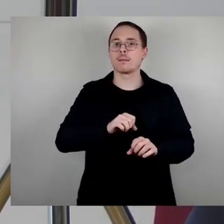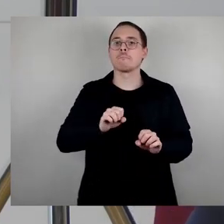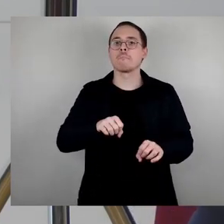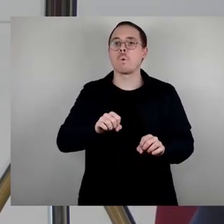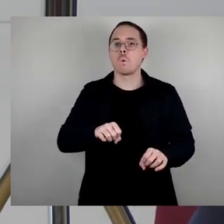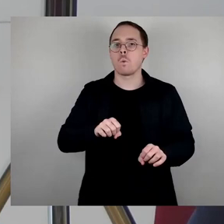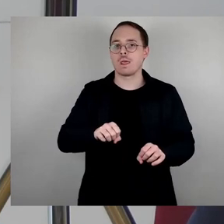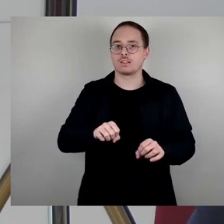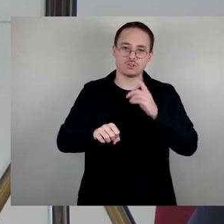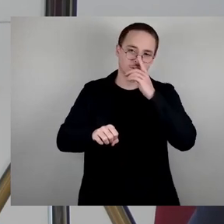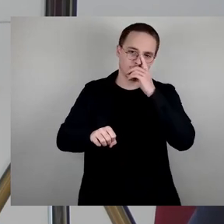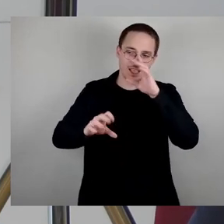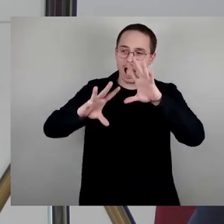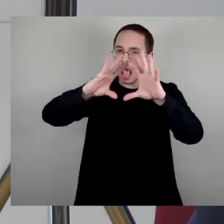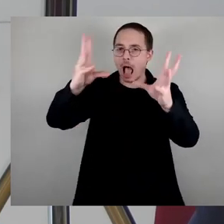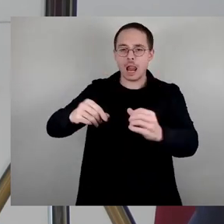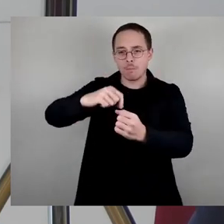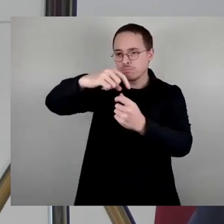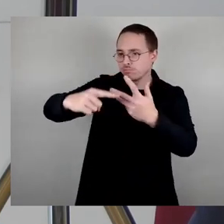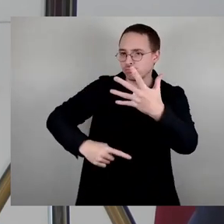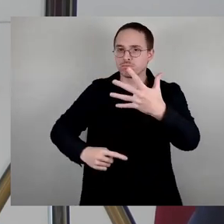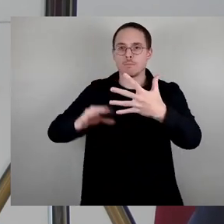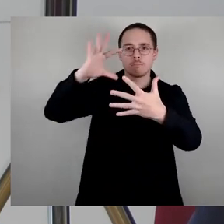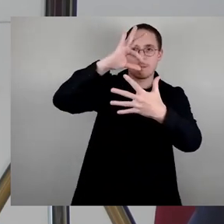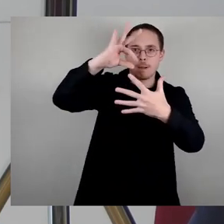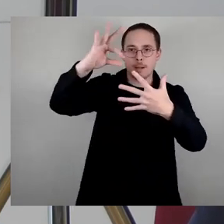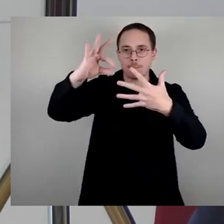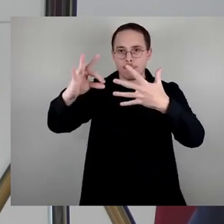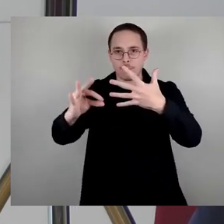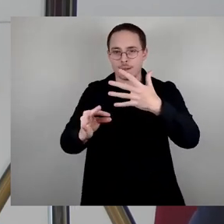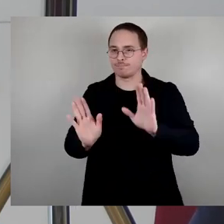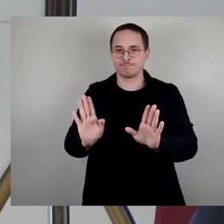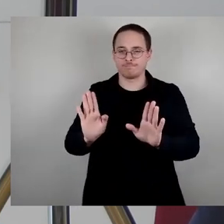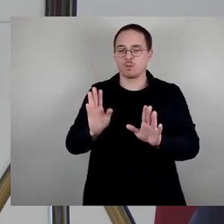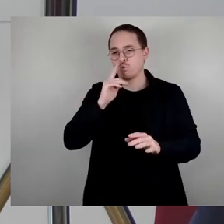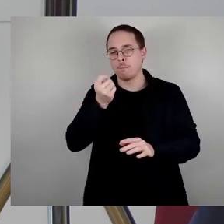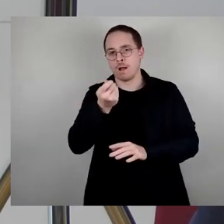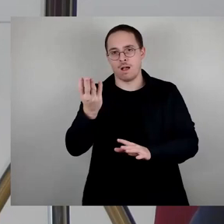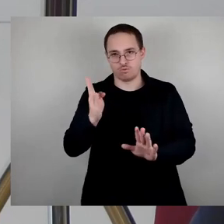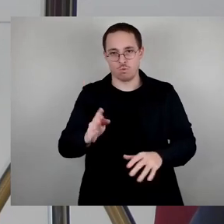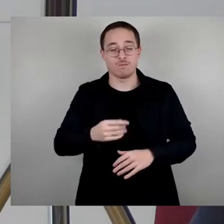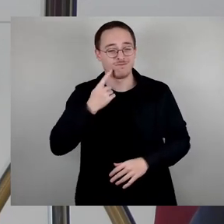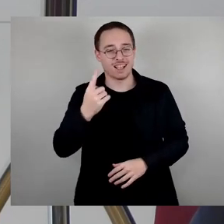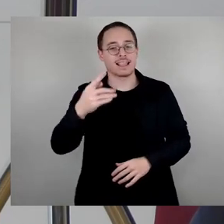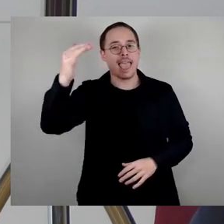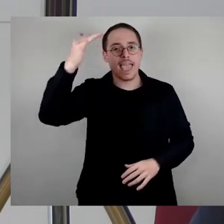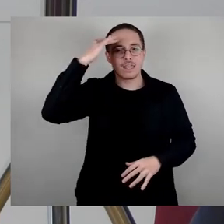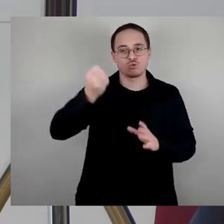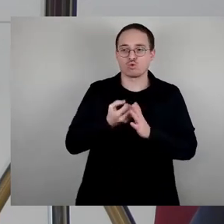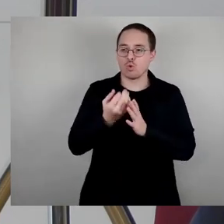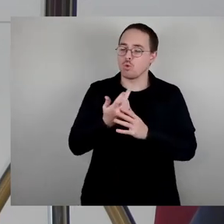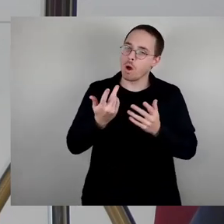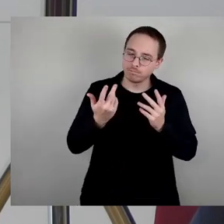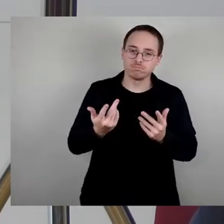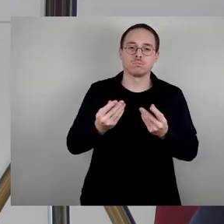genannten Aspekte einzugehen. Sie merken, Erinnerungskultur ist ein komplexes Thema und lädt zu umfangreichen Debatten